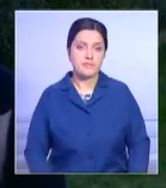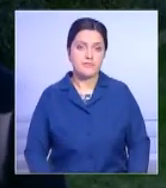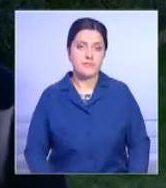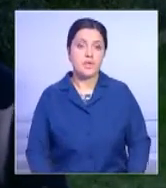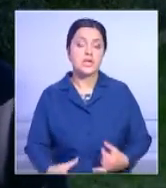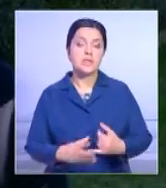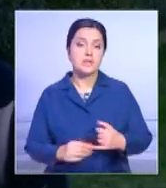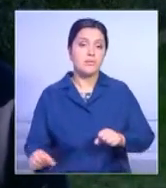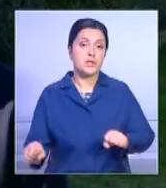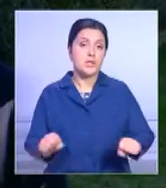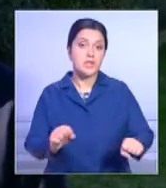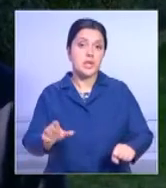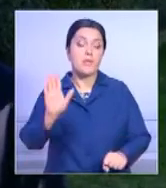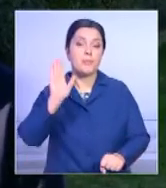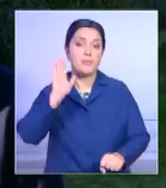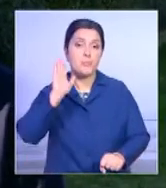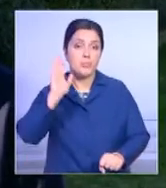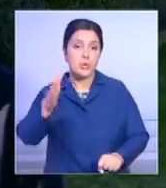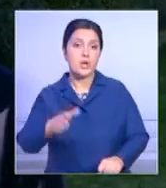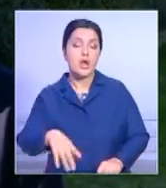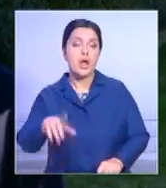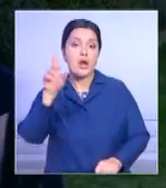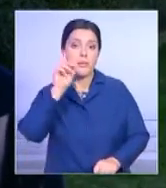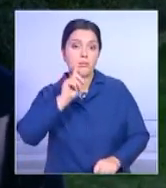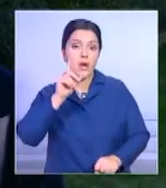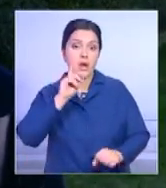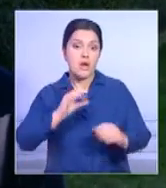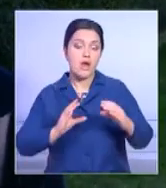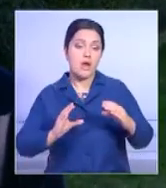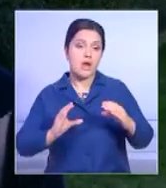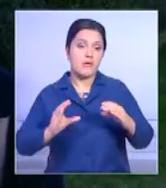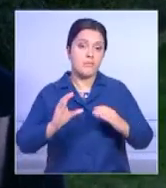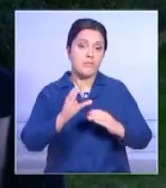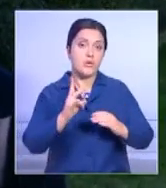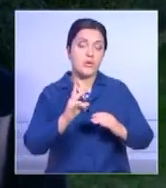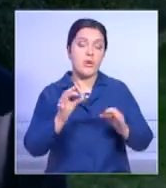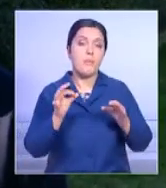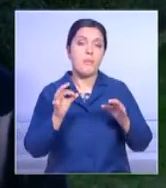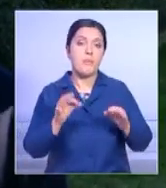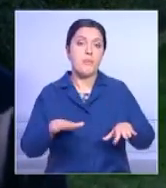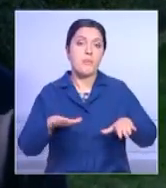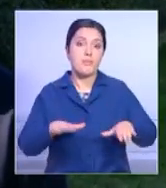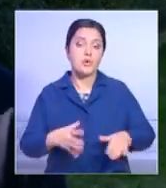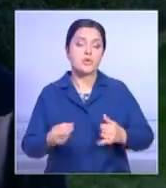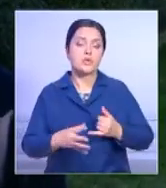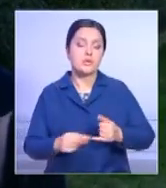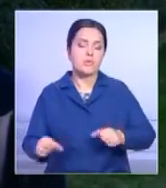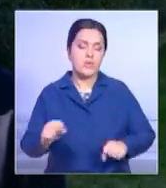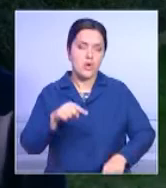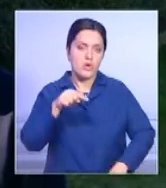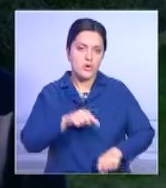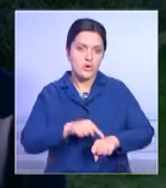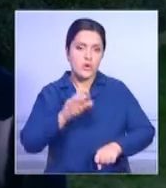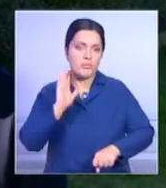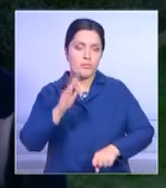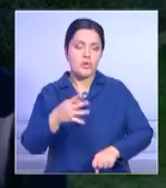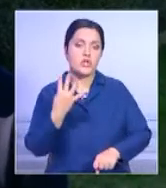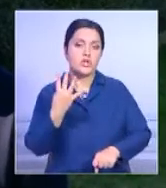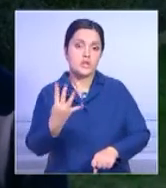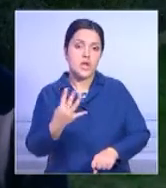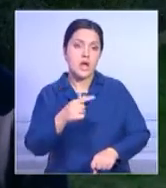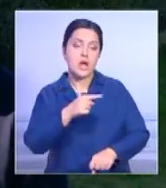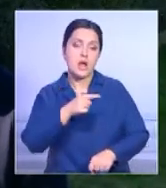Толчки будут. Это известно, пока просевший блок земной коры не займет стабильной позиции. И будут толчки ощутимы магнитудой 4